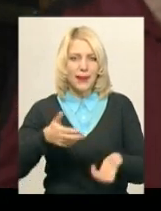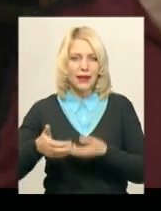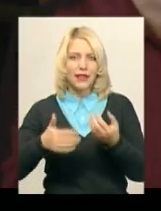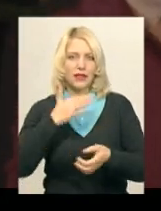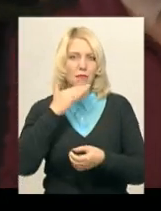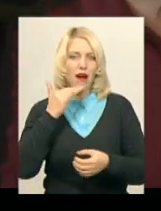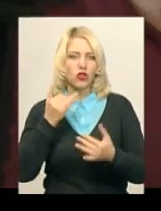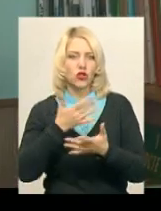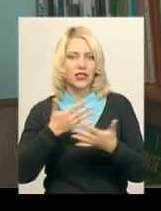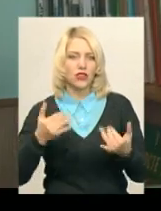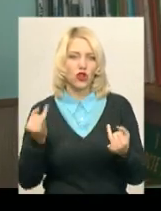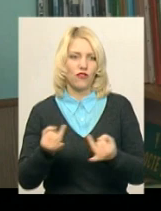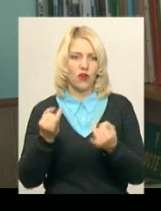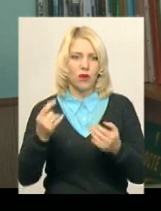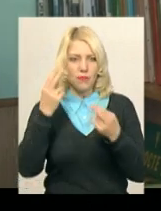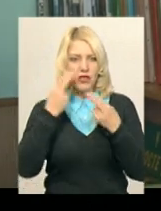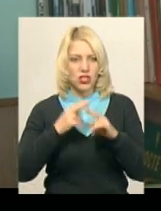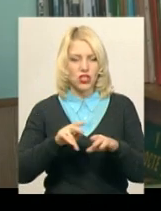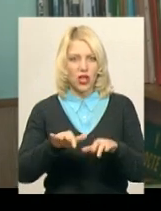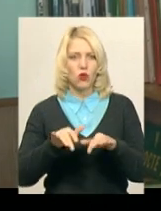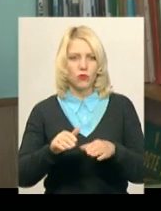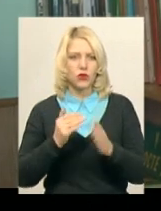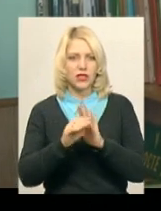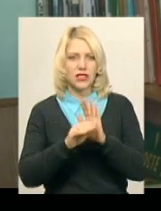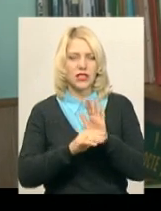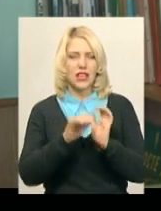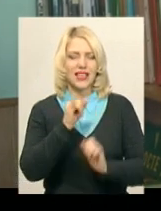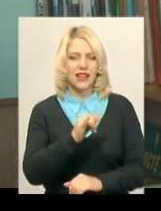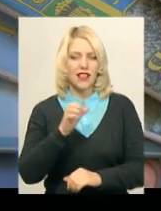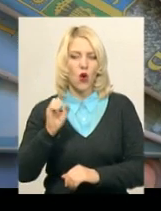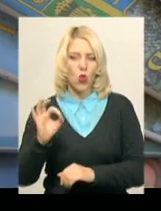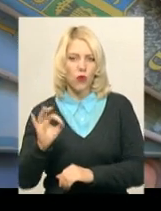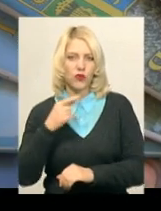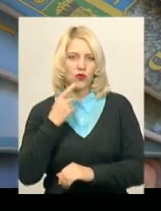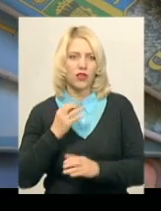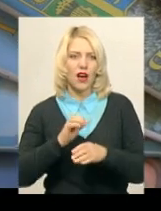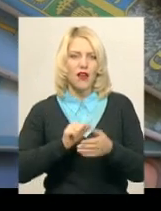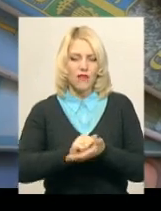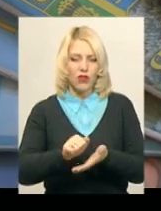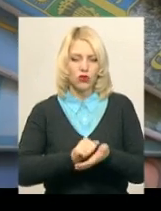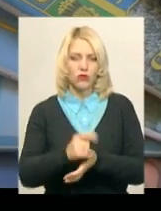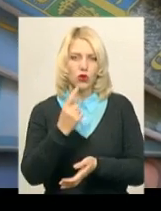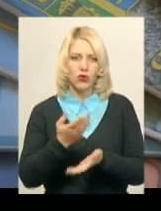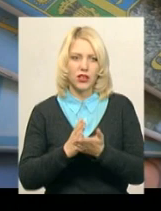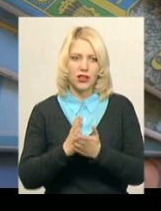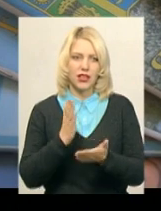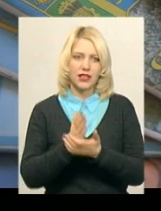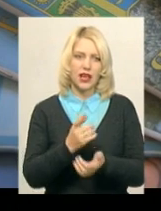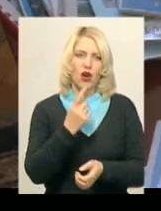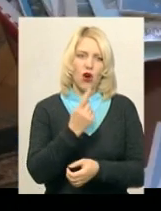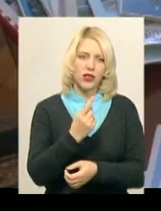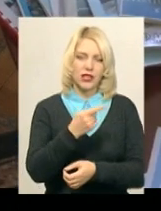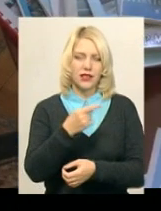різної інформації. Інженер комп'ютерних систем Ірина Ануфрієва розповідає, на виготовлення однієї книги йде від 1 до 5 днів.